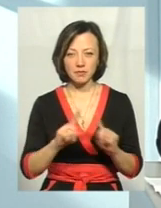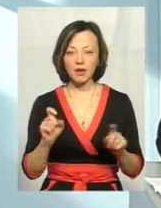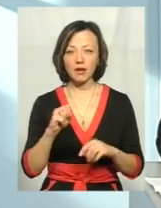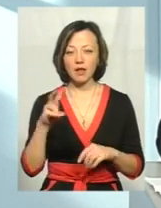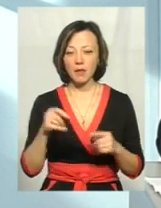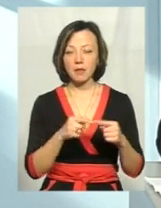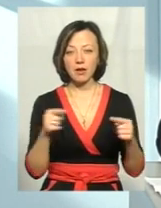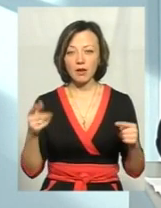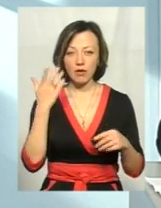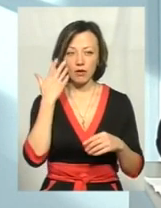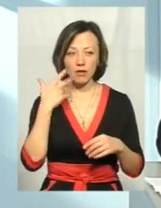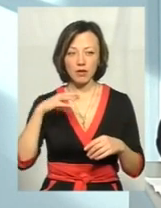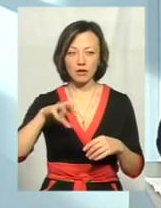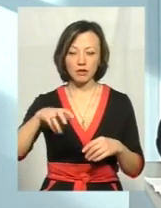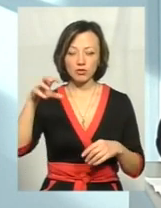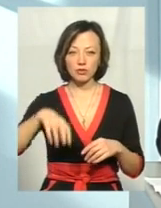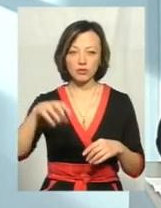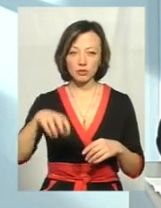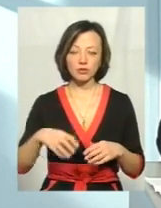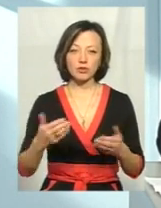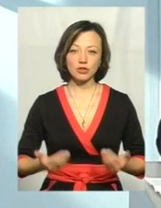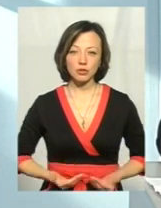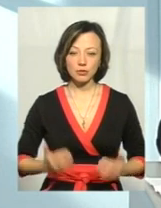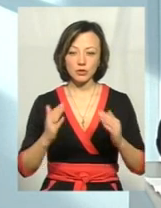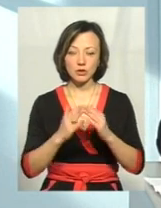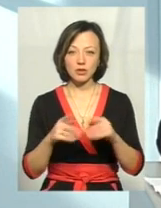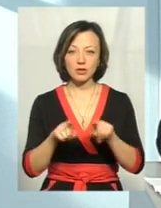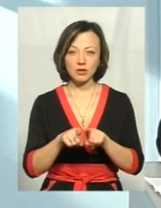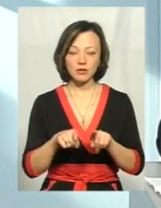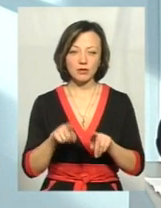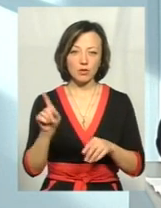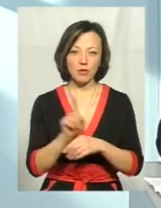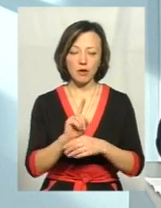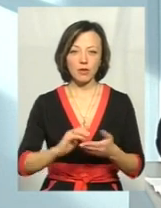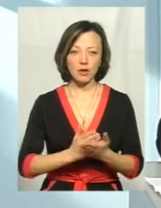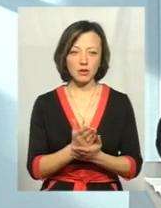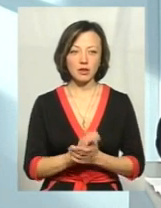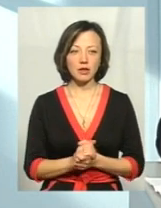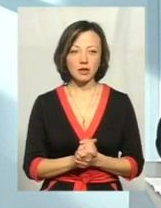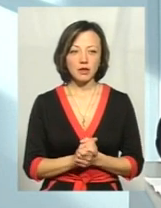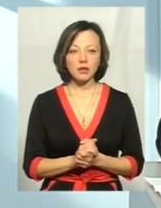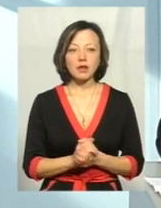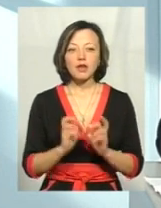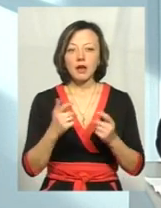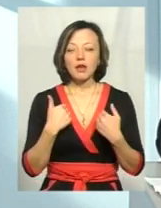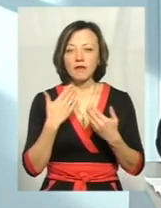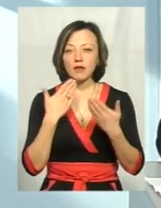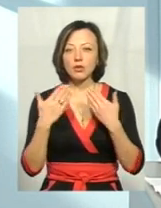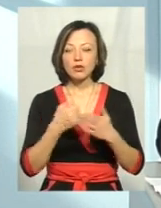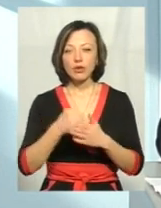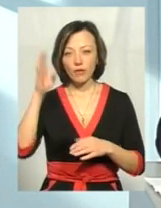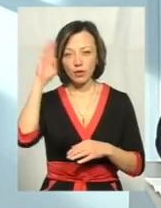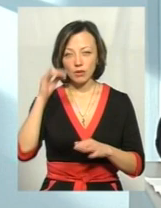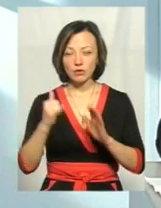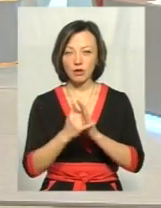певний період, коли вода відкрили Микран, вона протекла, і жителі будинку теж, і вода була далі нормальної якості. Як я відношусь до тої води,